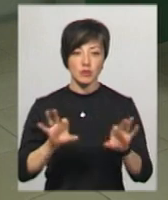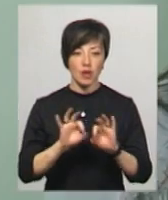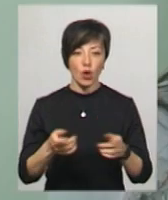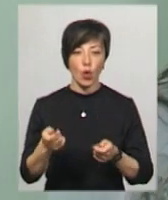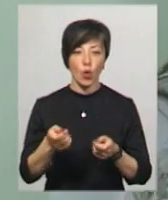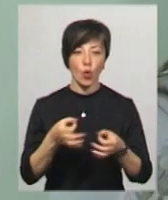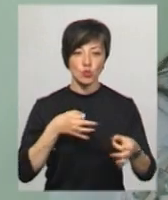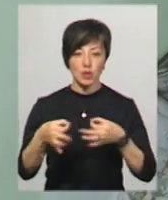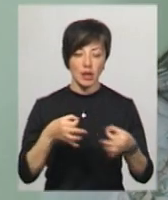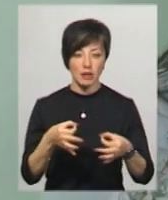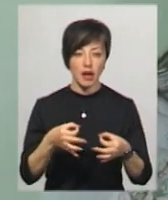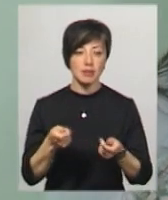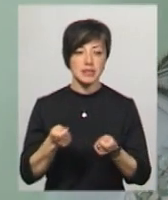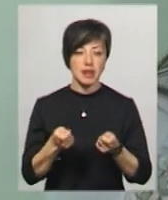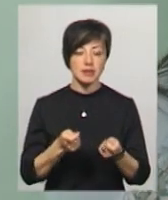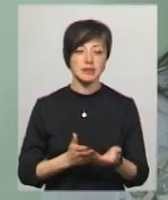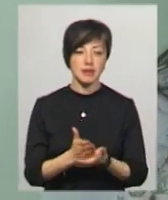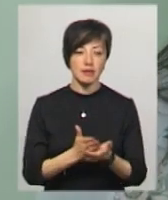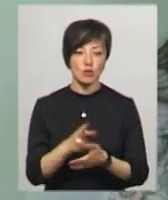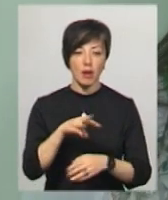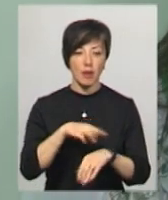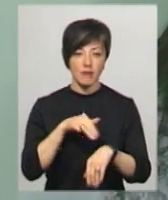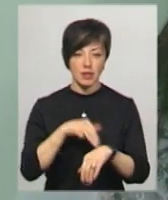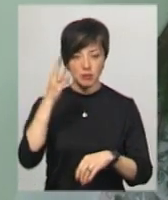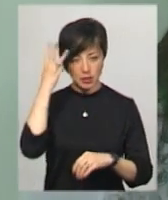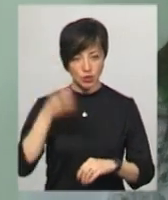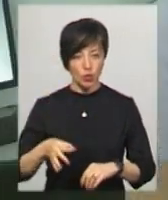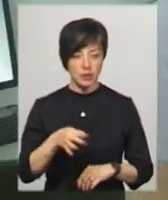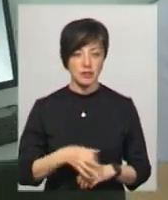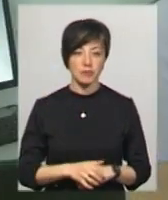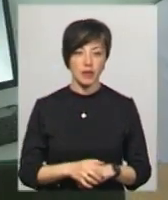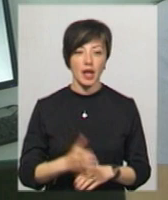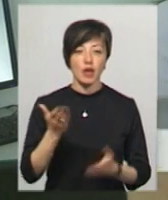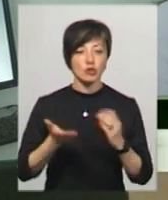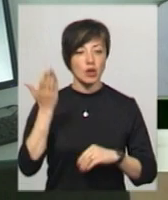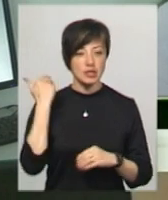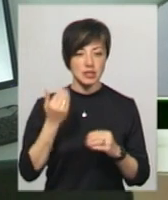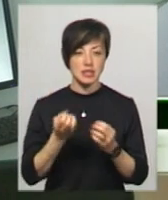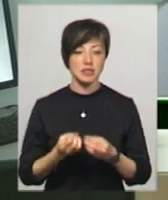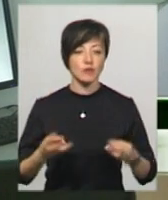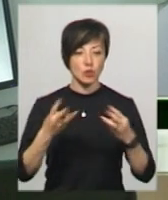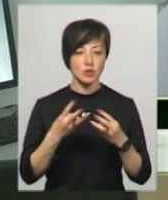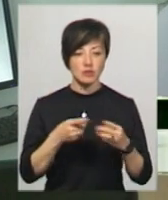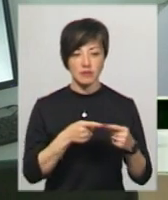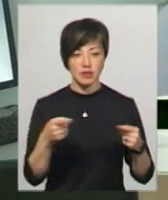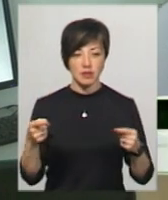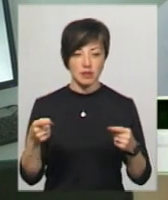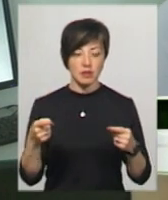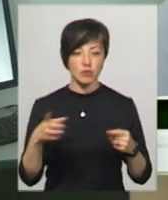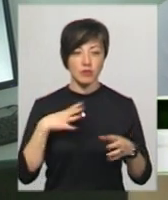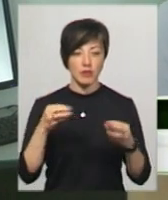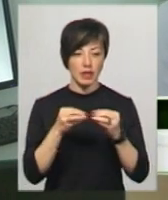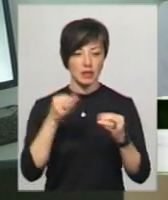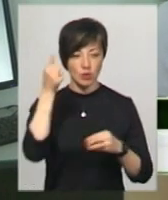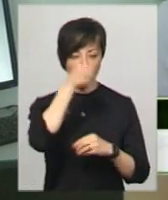консультант-адміністратор регіонального сервісу МВС у Хмельницькій області Ганна Гарматюк. Якщо раніше термін дії свідоцтв був